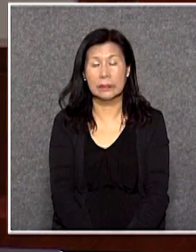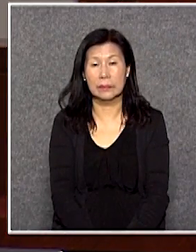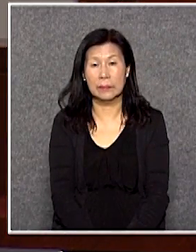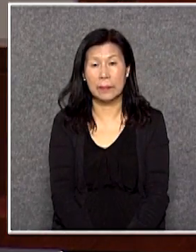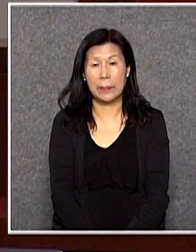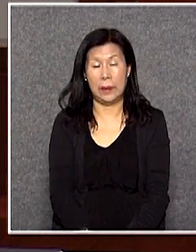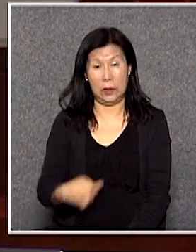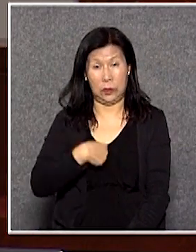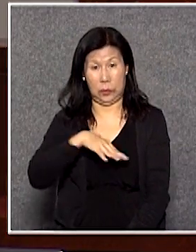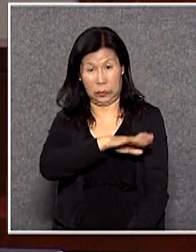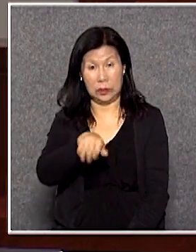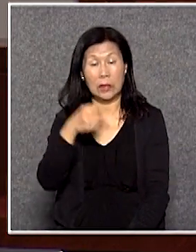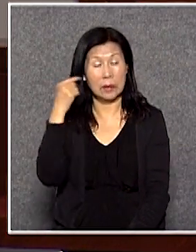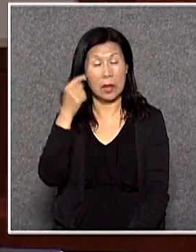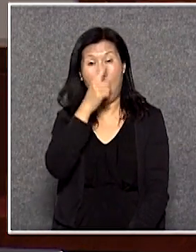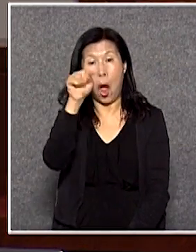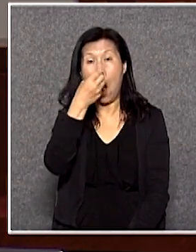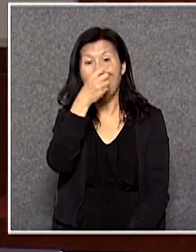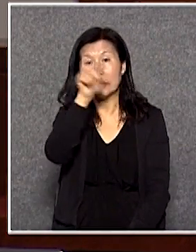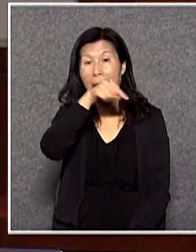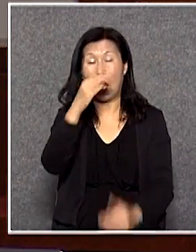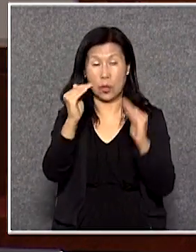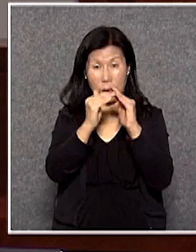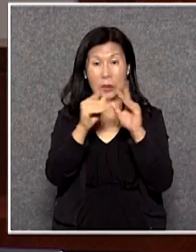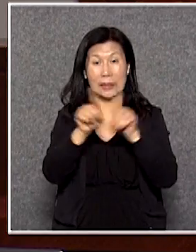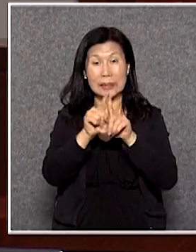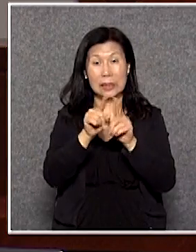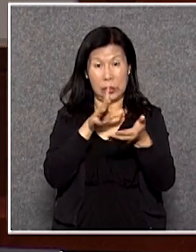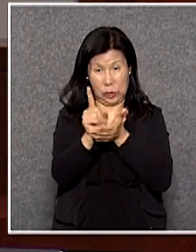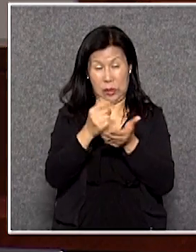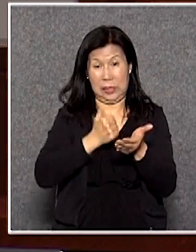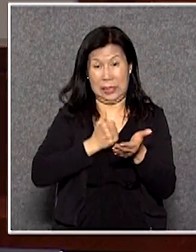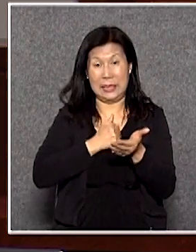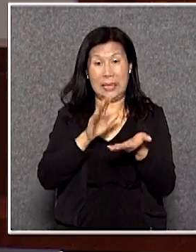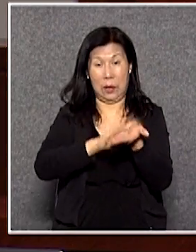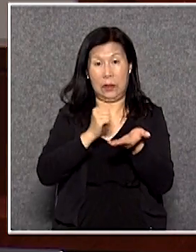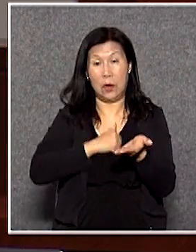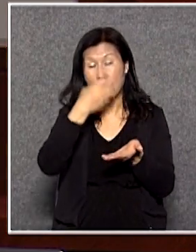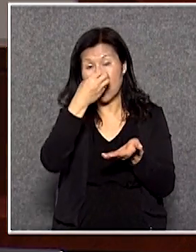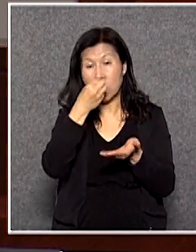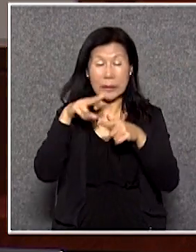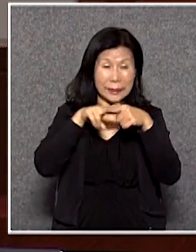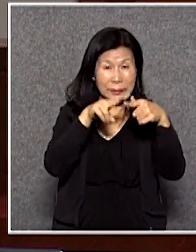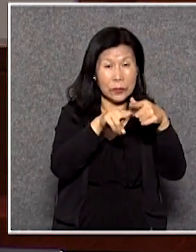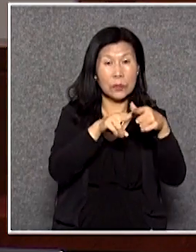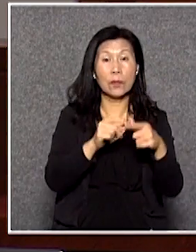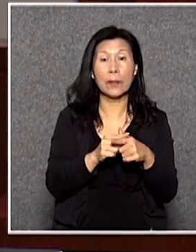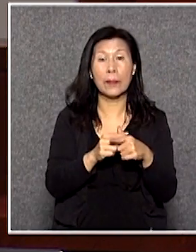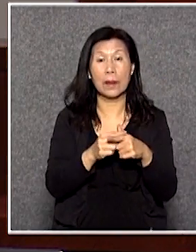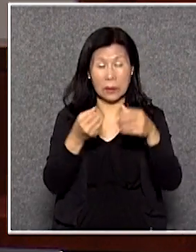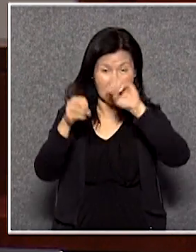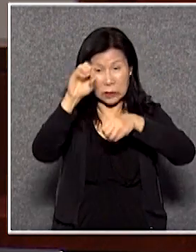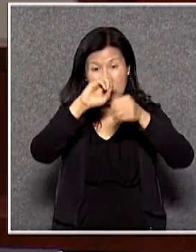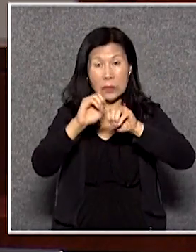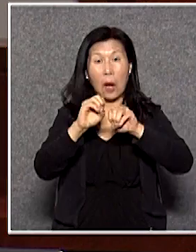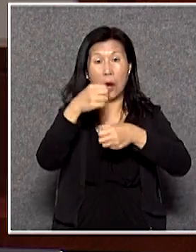我們知道香港大學微生物是講座教授袁國勇曾經建議香港推動科研製